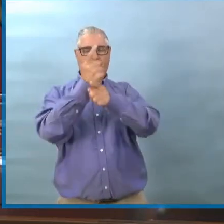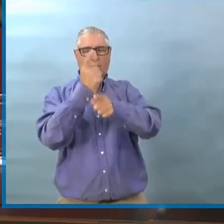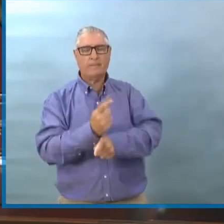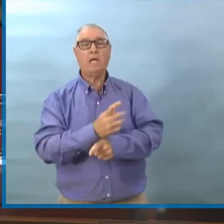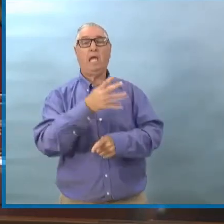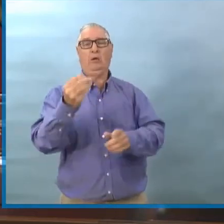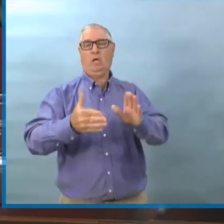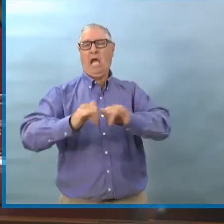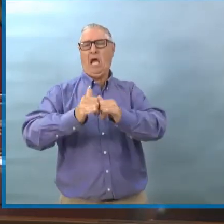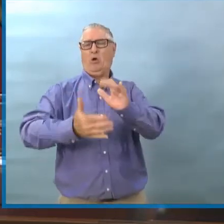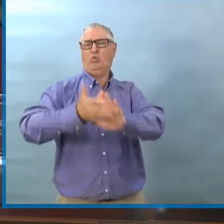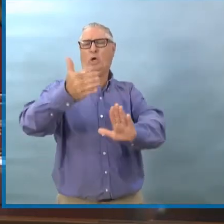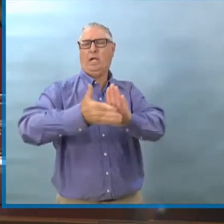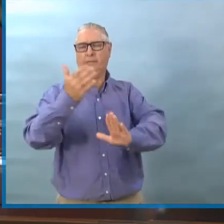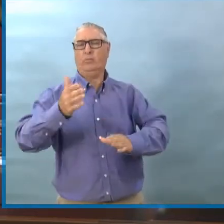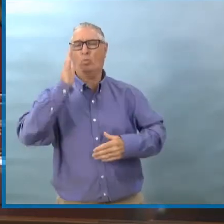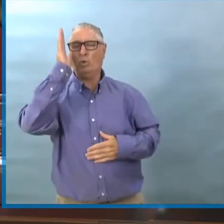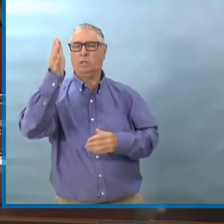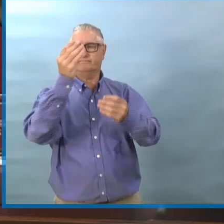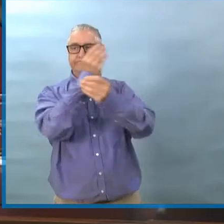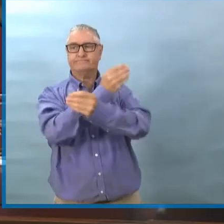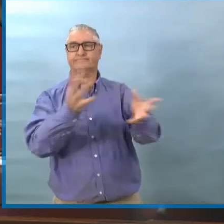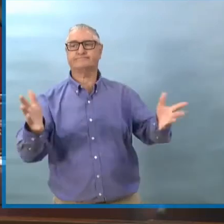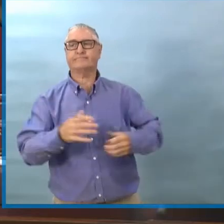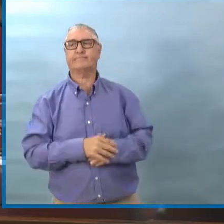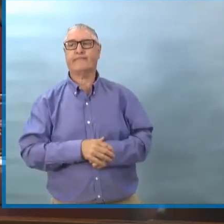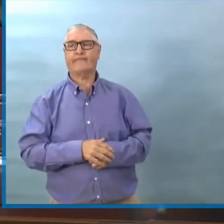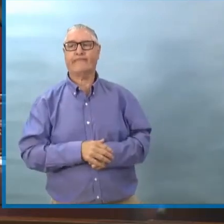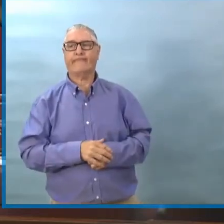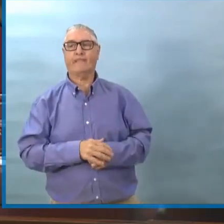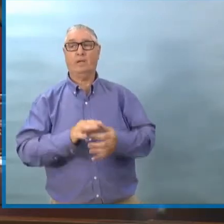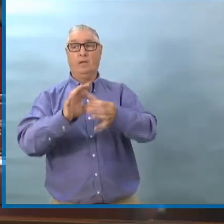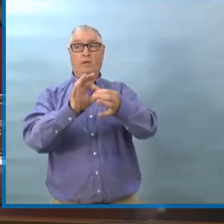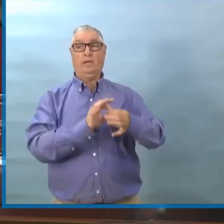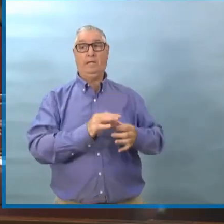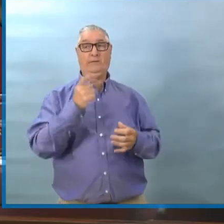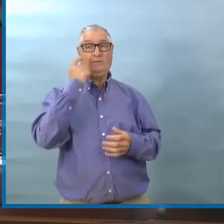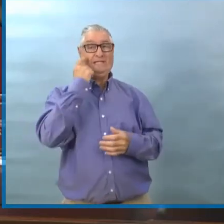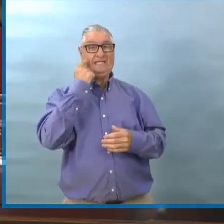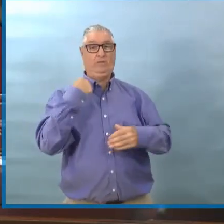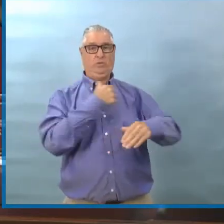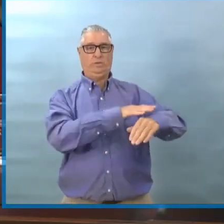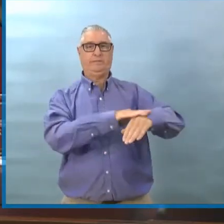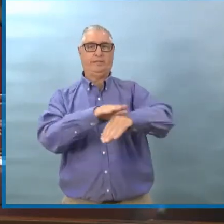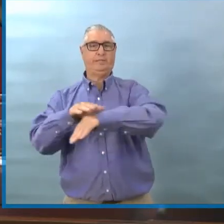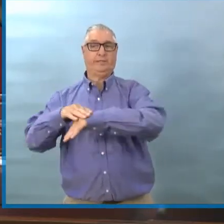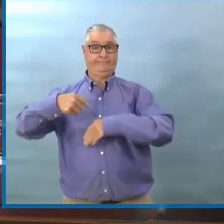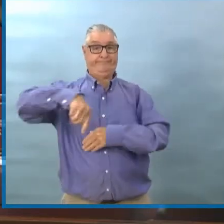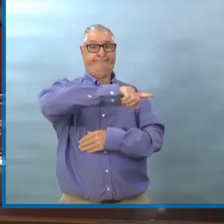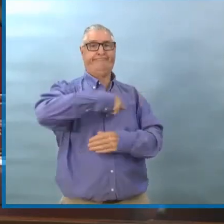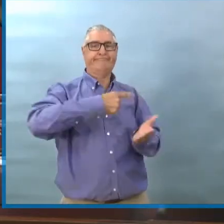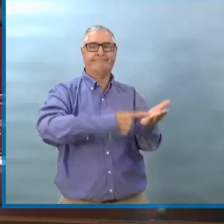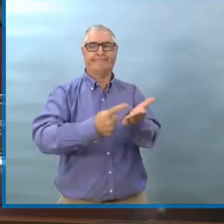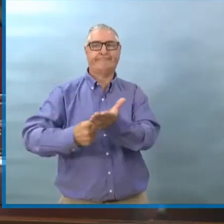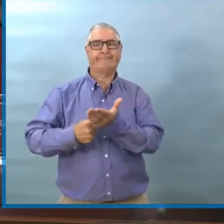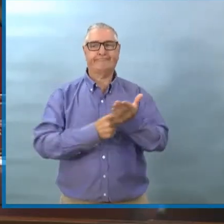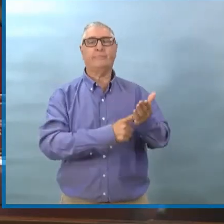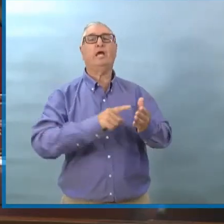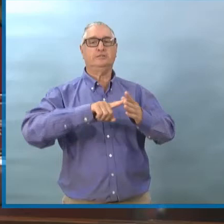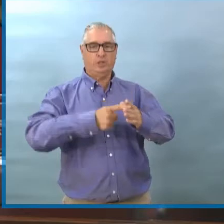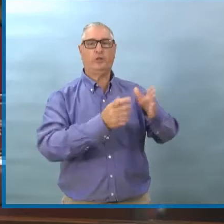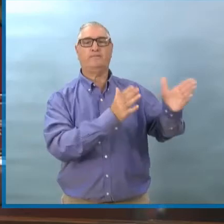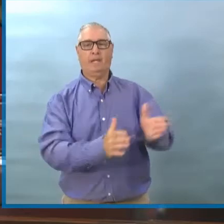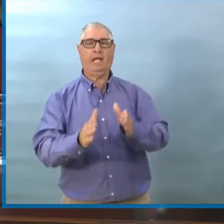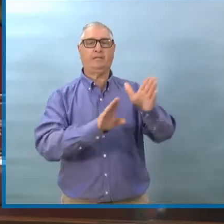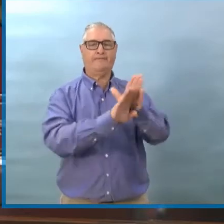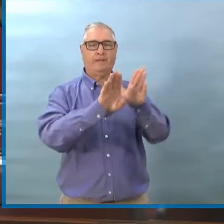eu des consultations, tout un processus et il y a des choses qui sont ressorties pendant ce processus. Et on veut